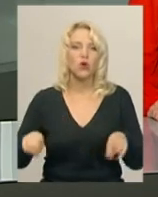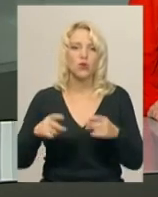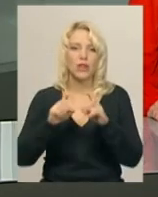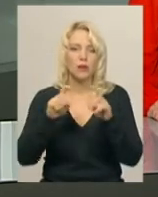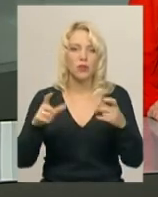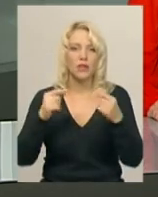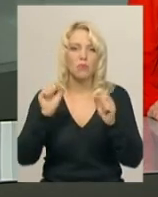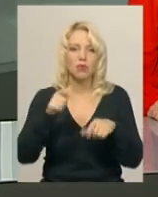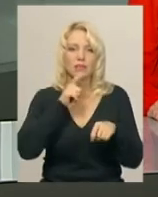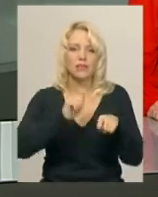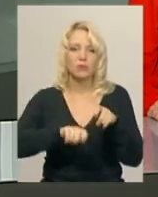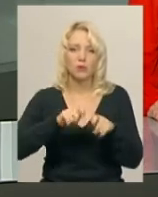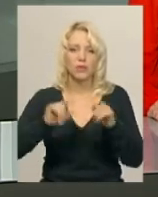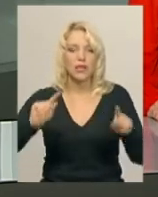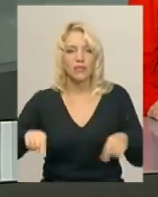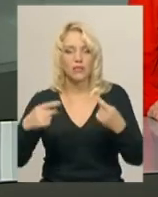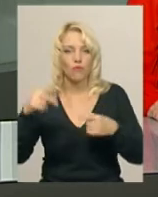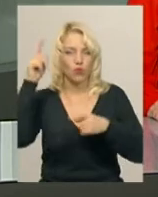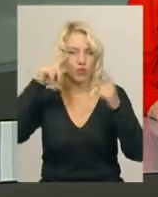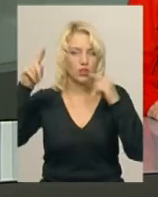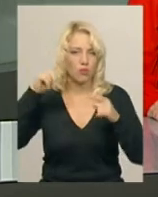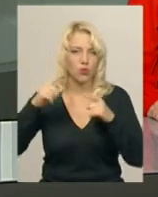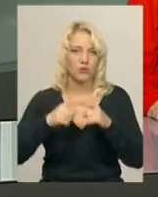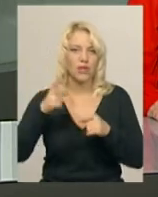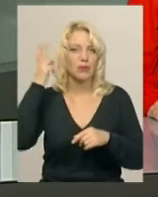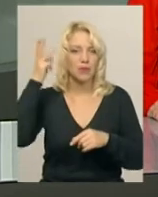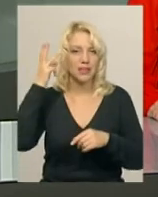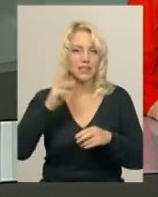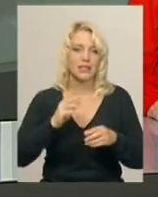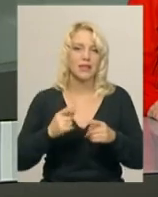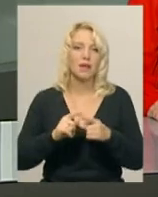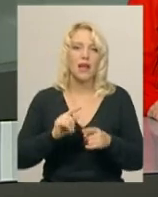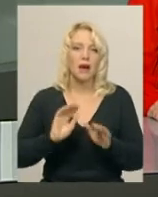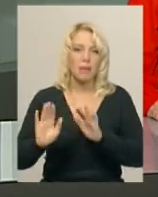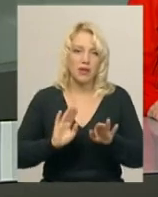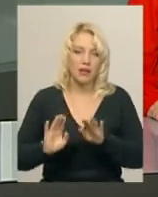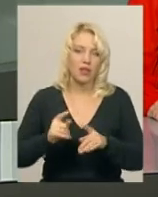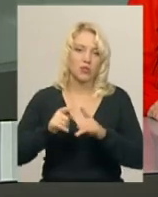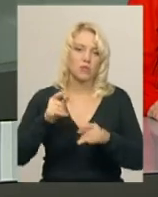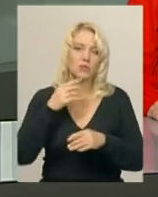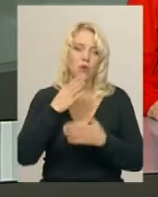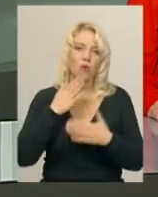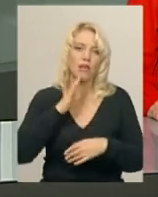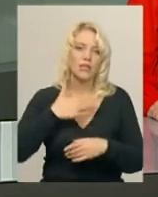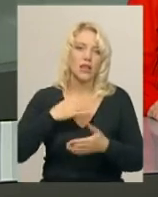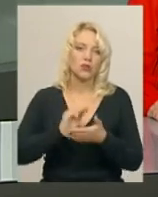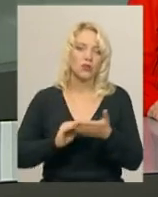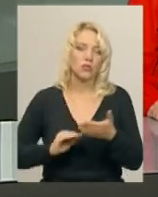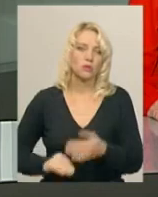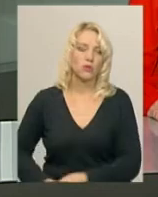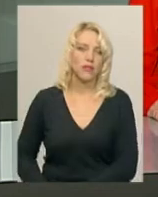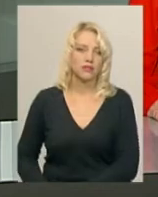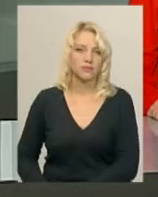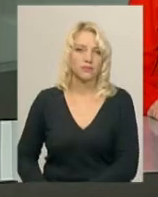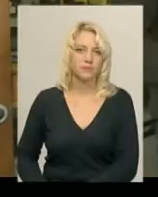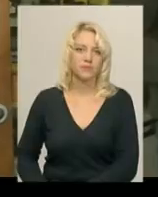експериментувати і створювати мультфільми. Із хмельницьким мультиплікатором спілкувалась моя колега Ірина Хижа. Вона розповість більше.